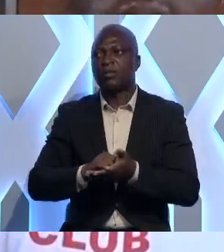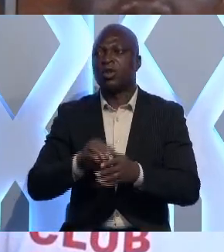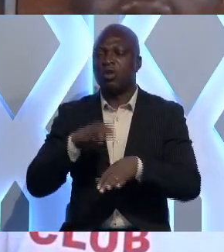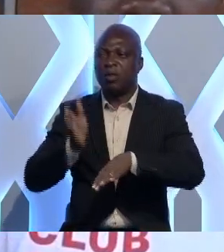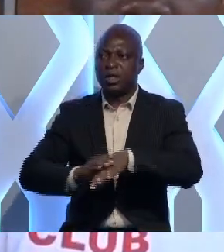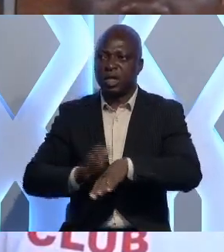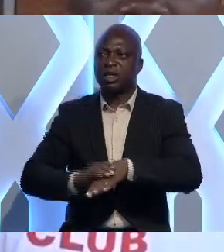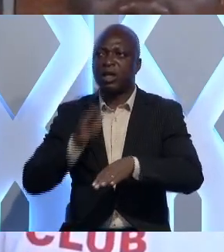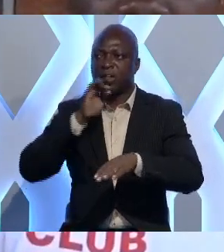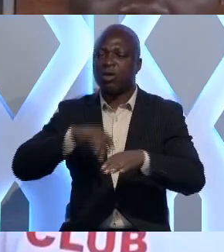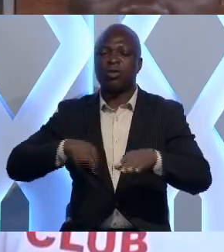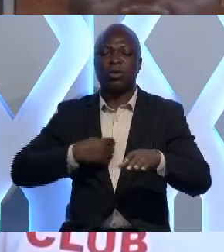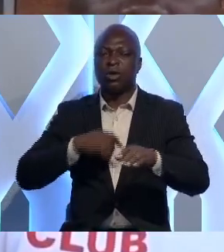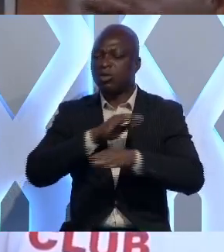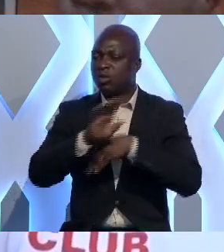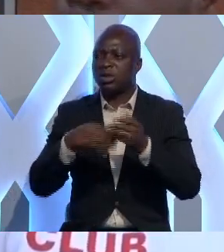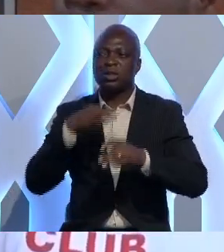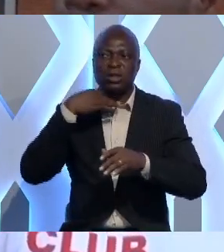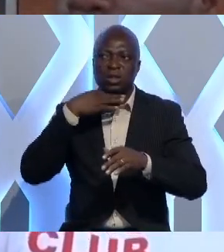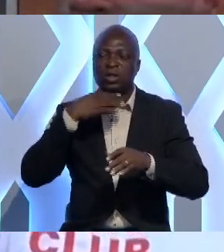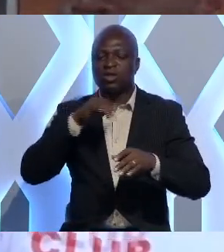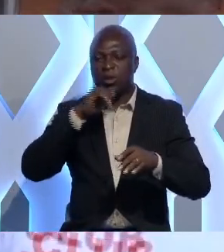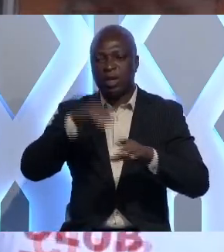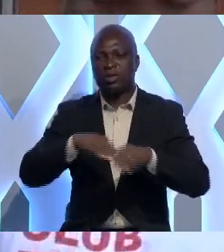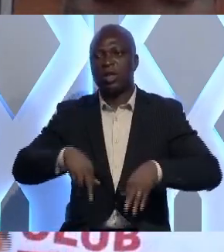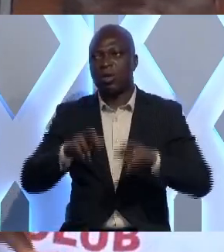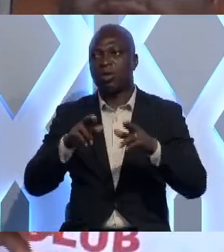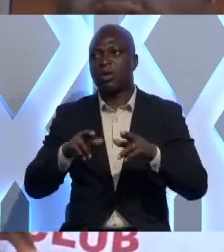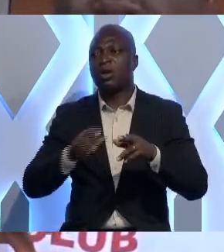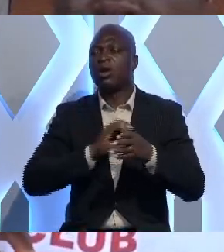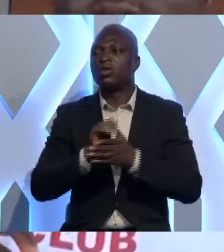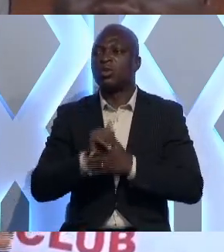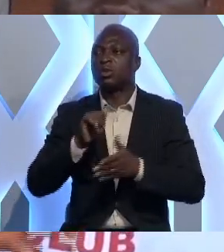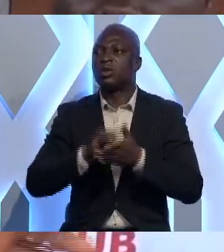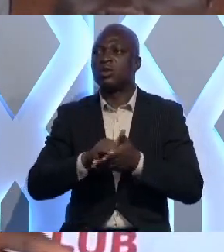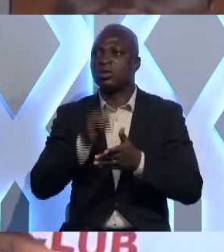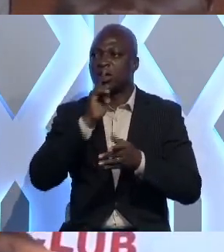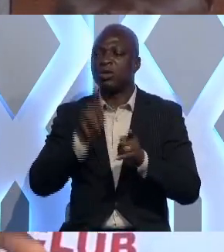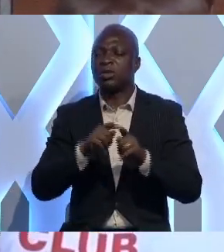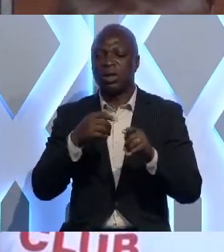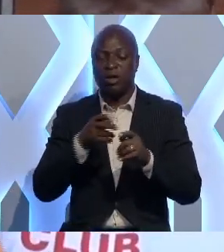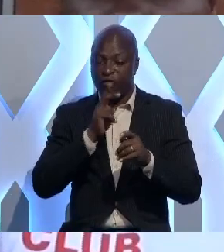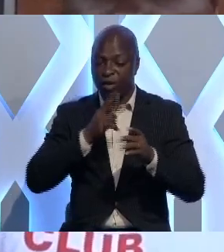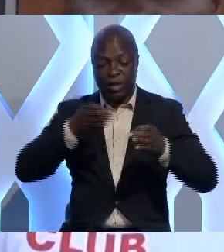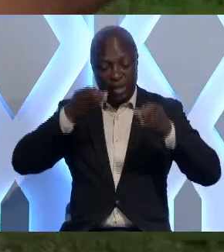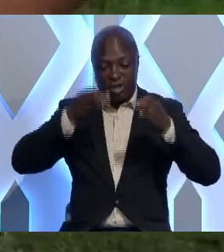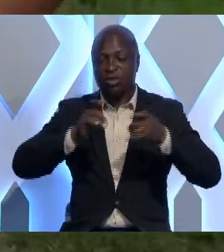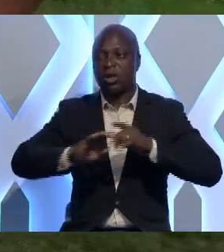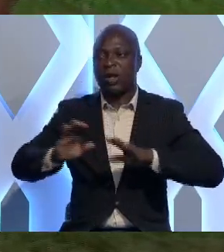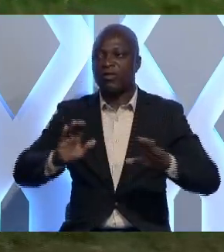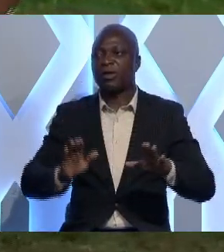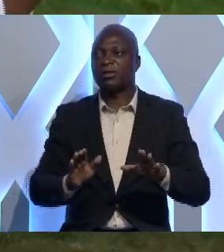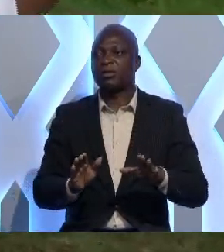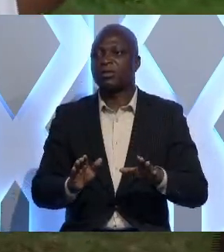c'est de faire en sorte que nos déchets plastiques ne se retrouvent plus dans la rue et je crois que ce serait un défi qu'on doit essayer de relever. L